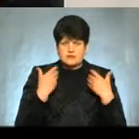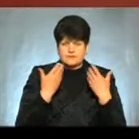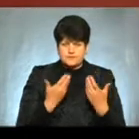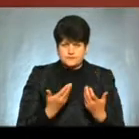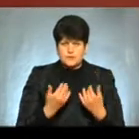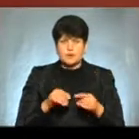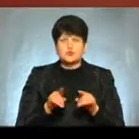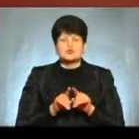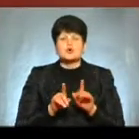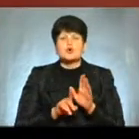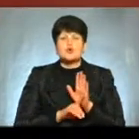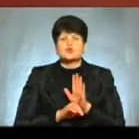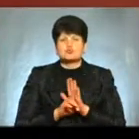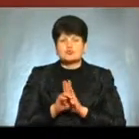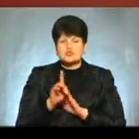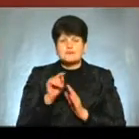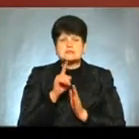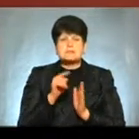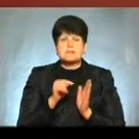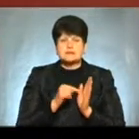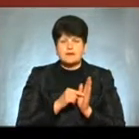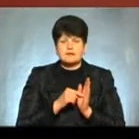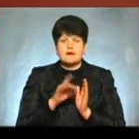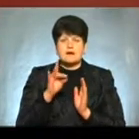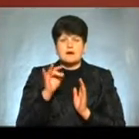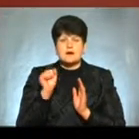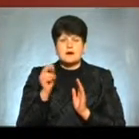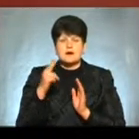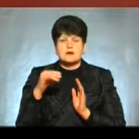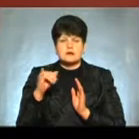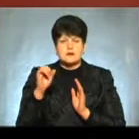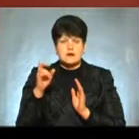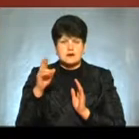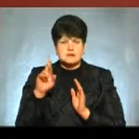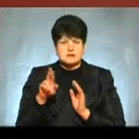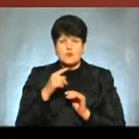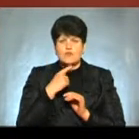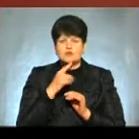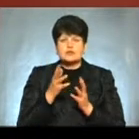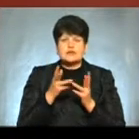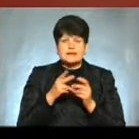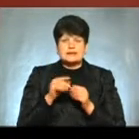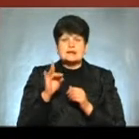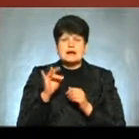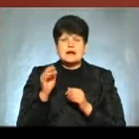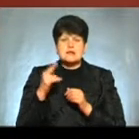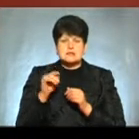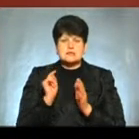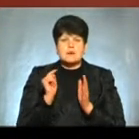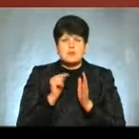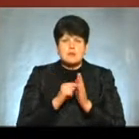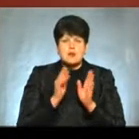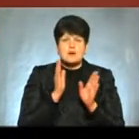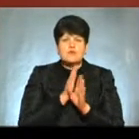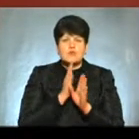Отже, розпочинемо із питання радіації Кажуть про те, що кількість радіації, яка потрапила тоді в повітря